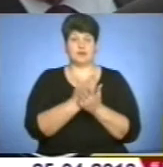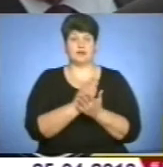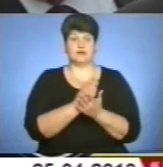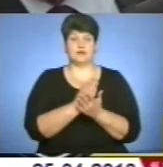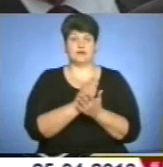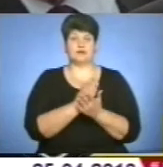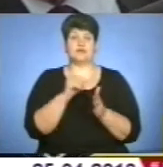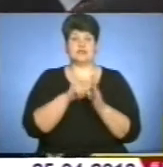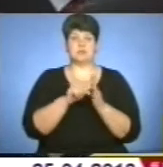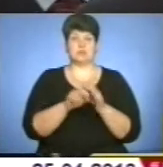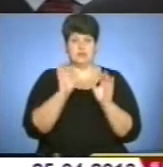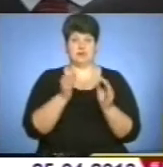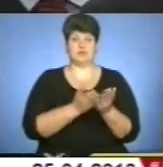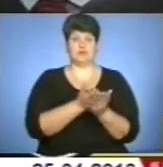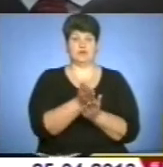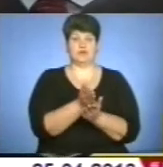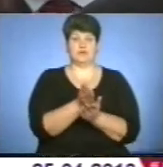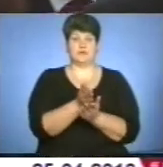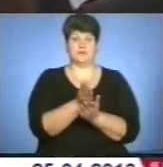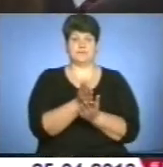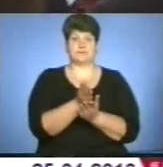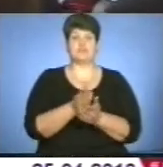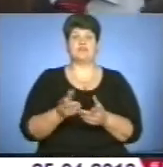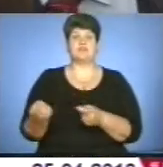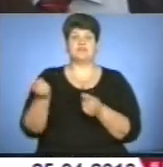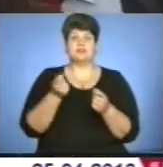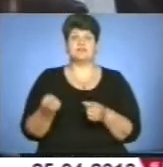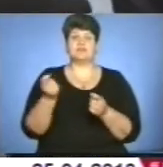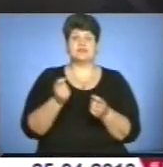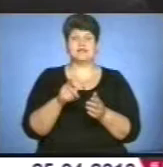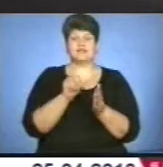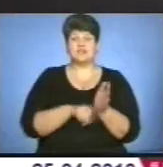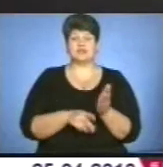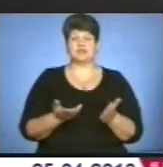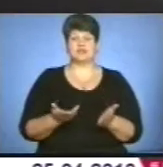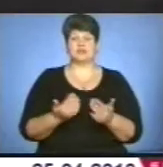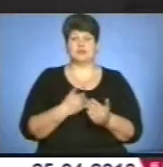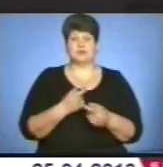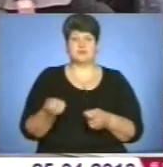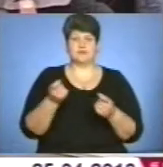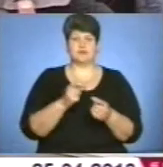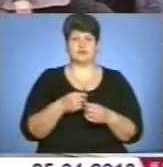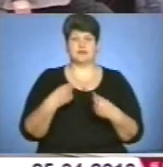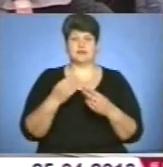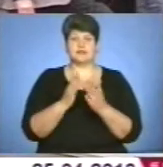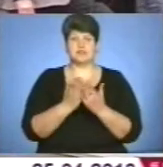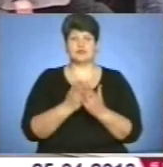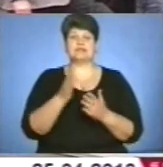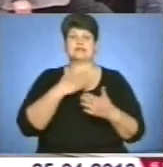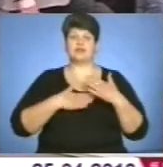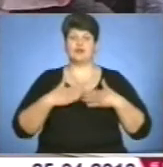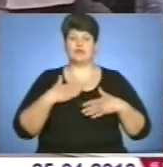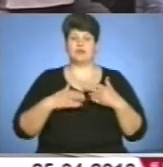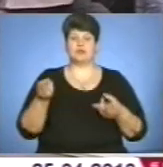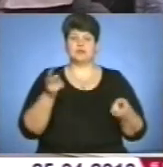Значить, вона на доброму швидку. Видавництву привезли дешевше, набагато, вони кожен хочуть продати книжку, чешто, всі однозначно. Із задоволенням на фестиваль